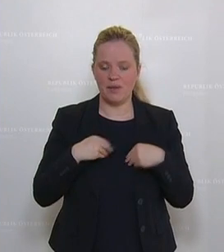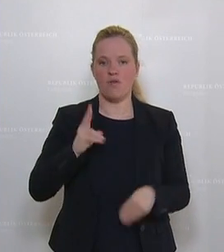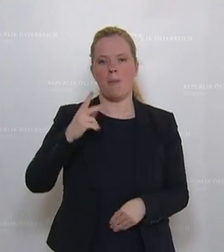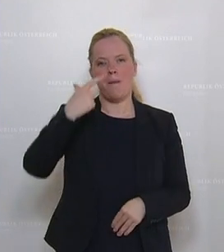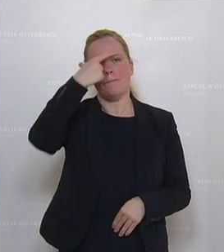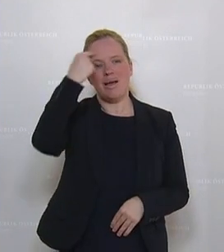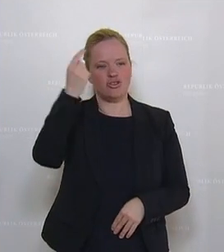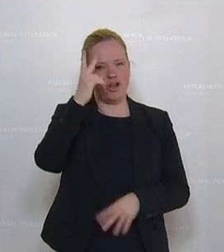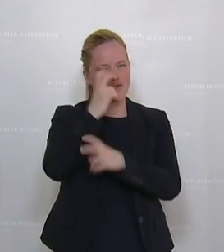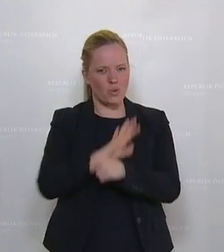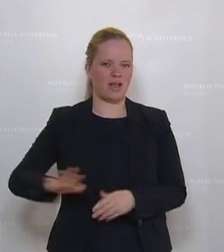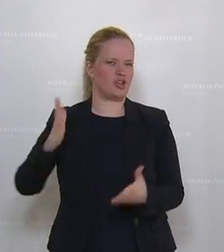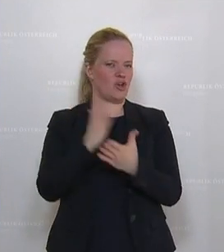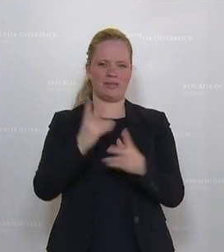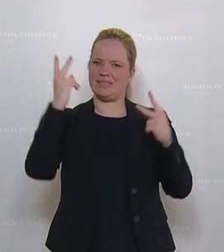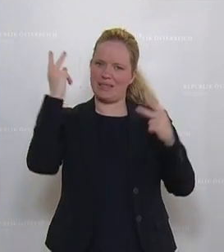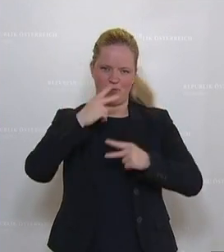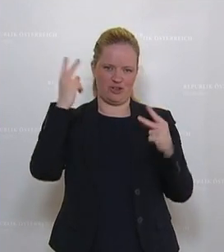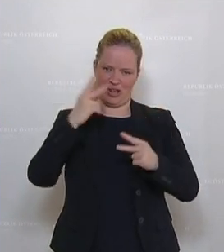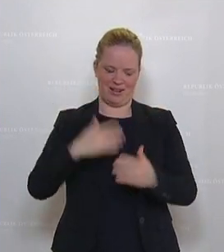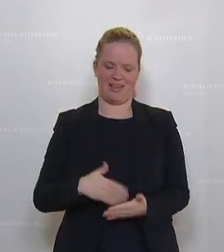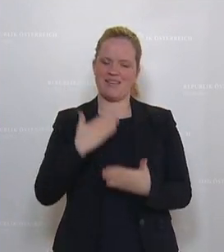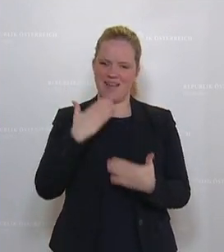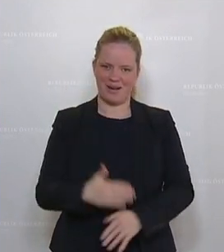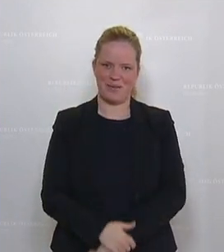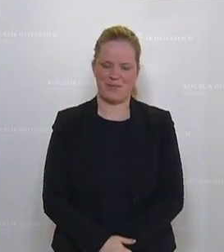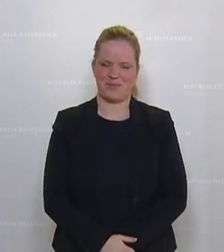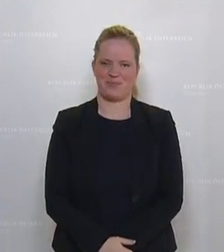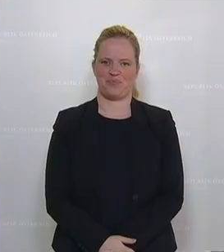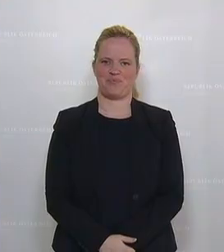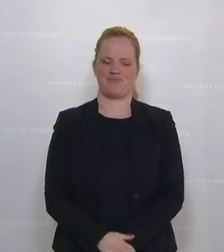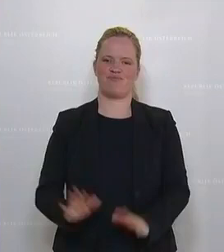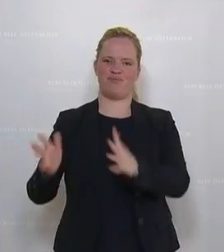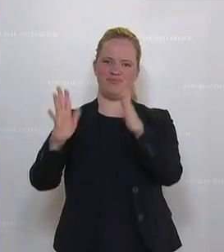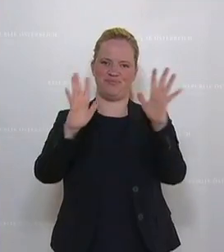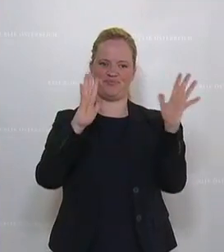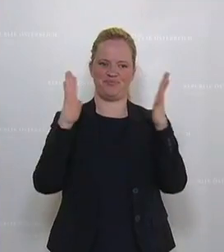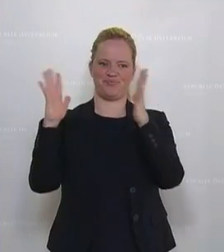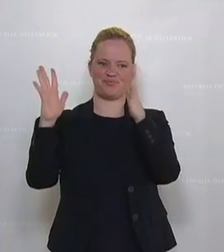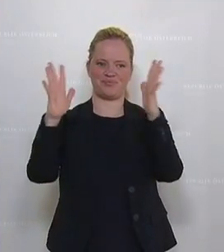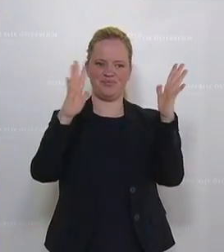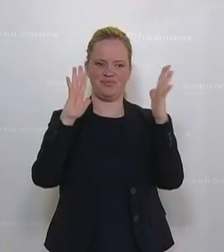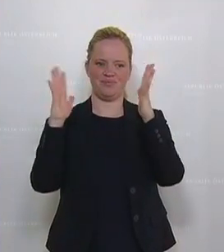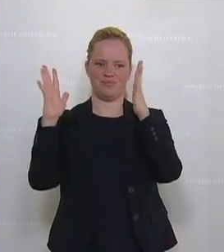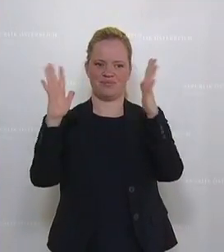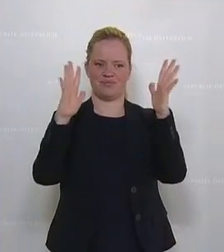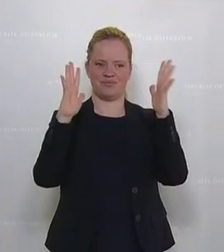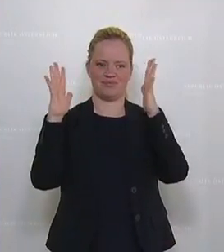Österreich selbstverständlich geworden ist. Danke. Applaus Applaus Applaus Applaus